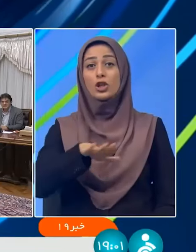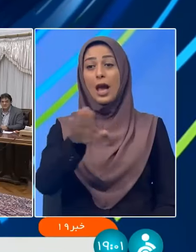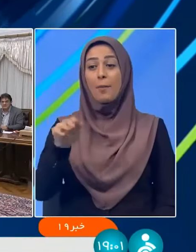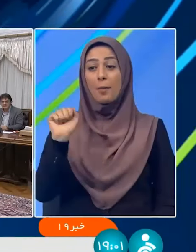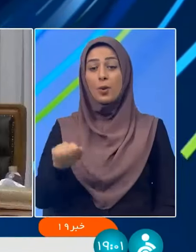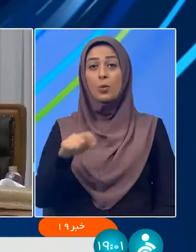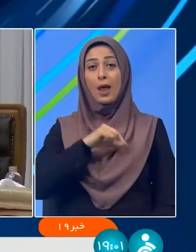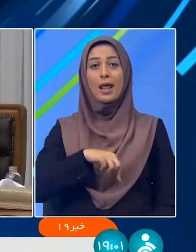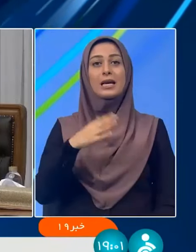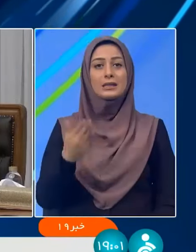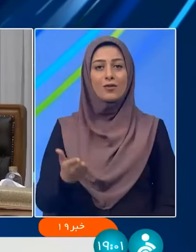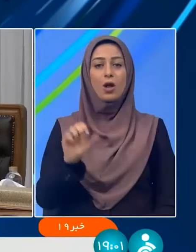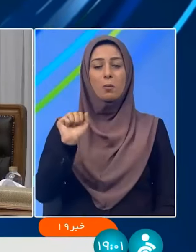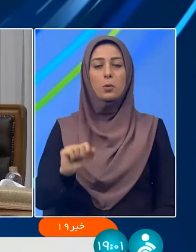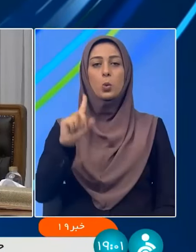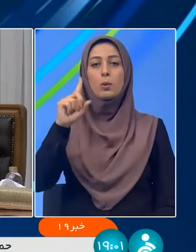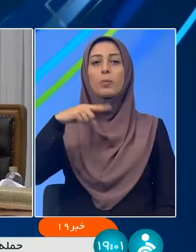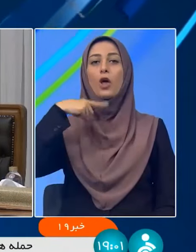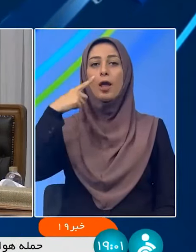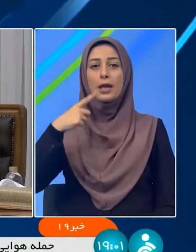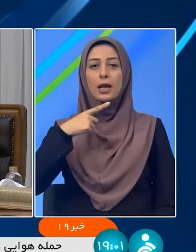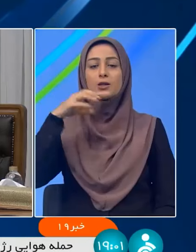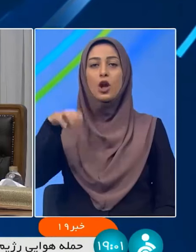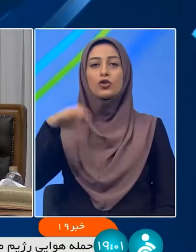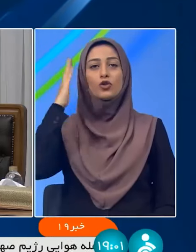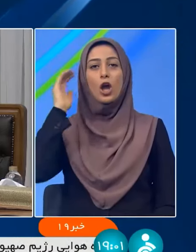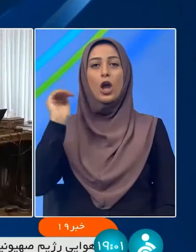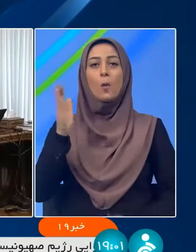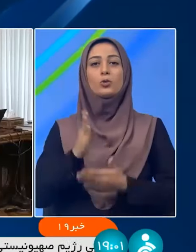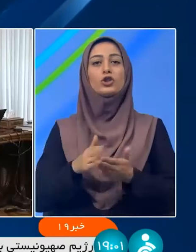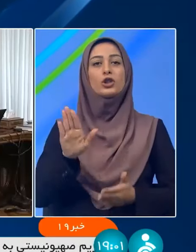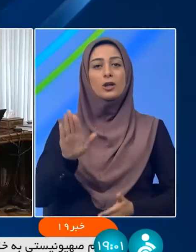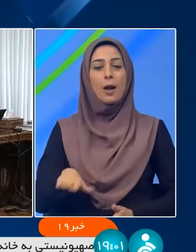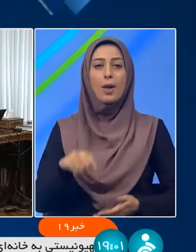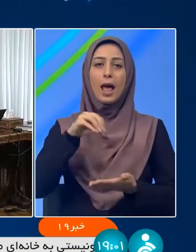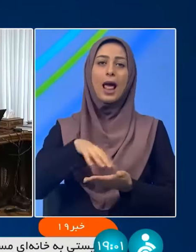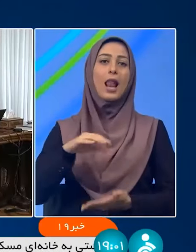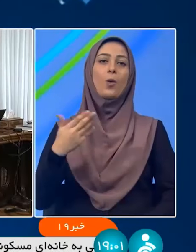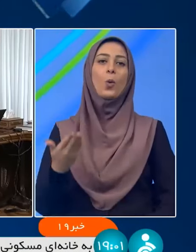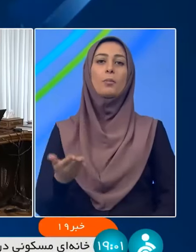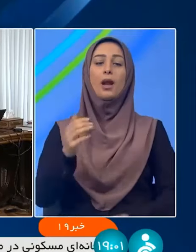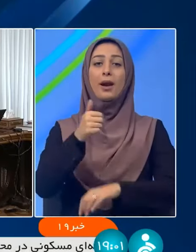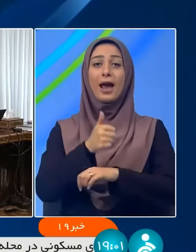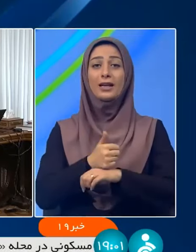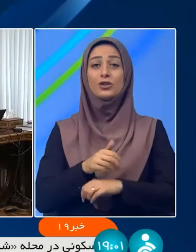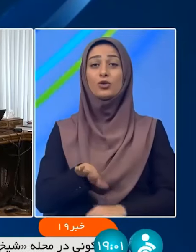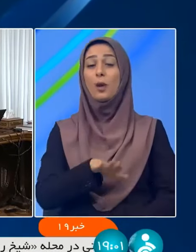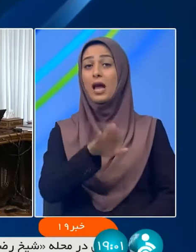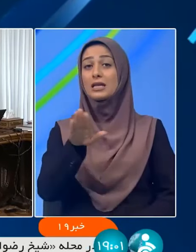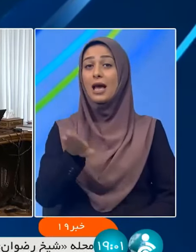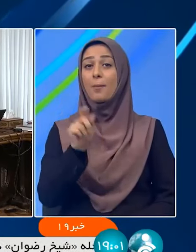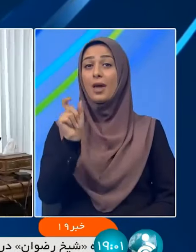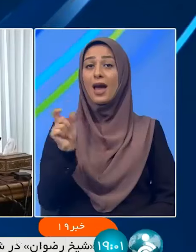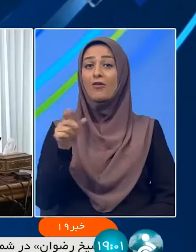میتواند زرف یک سال کمبود فضاهای آموزشی را برطرف کرد رئیس جمهور با قددانی از تقویت و